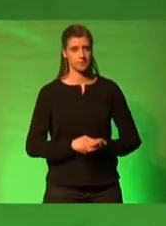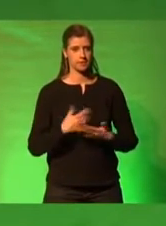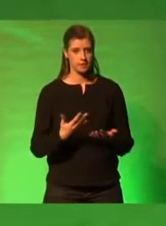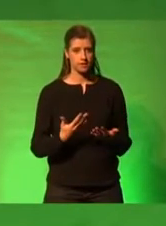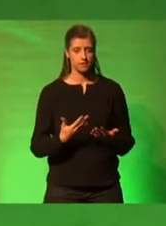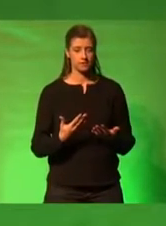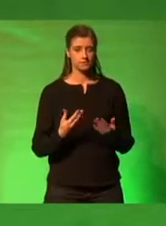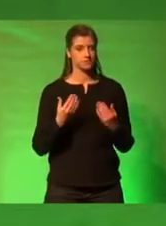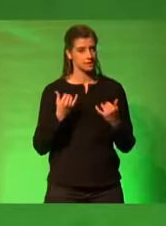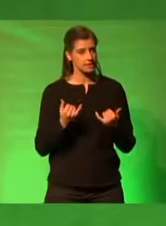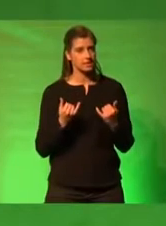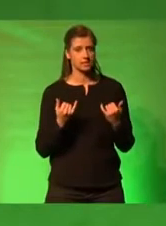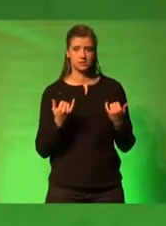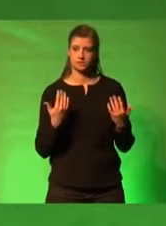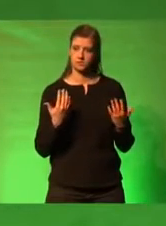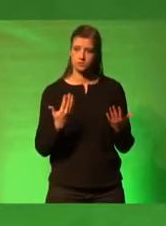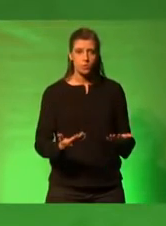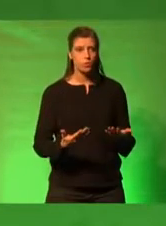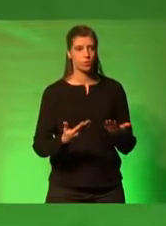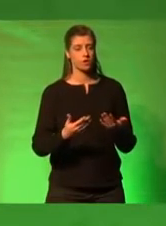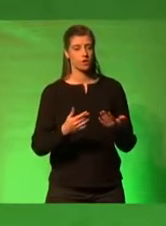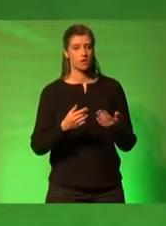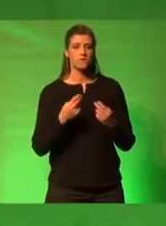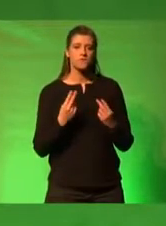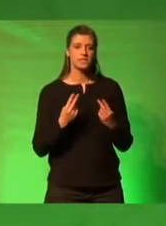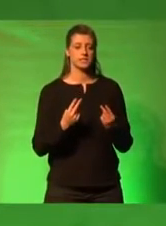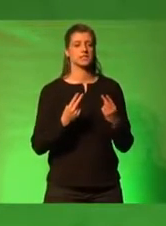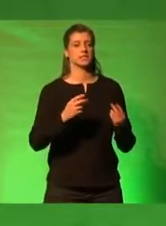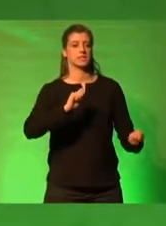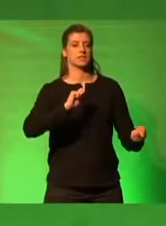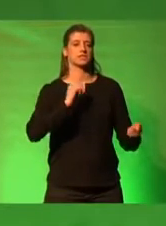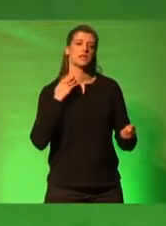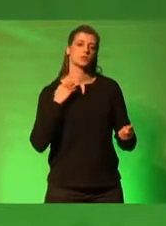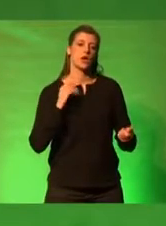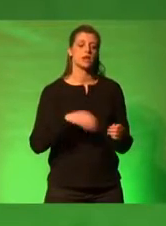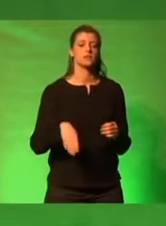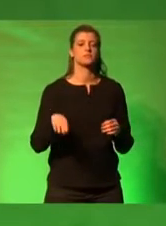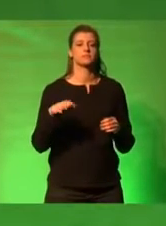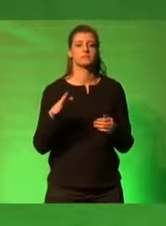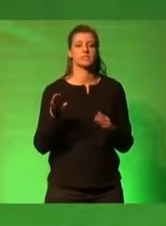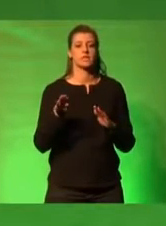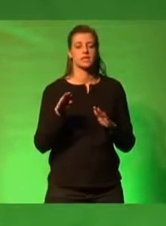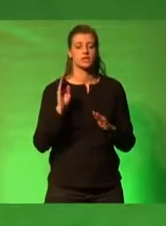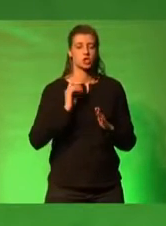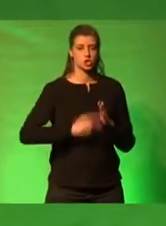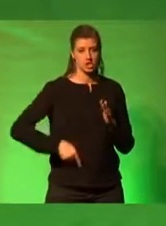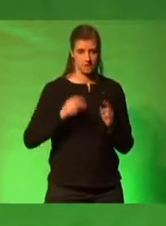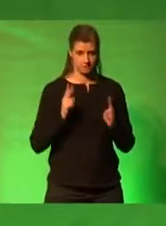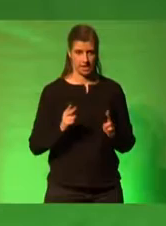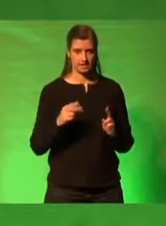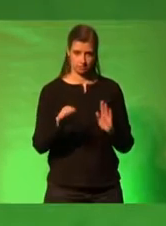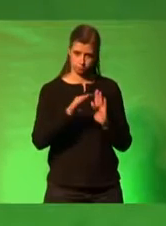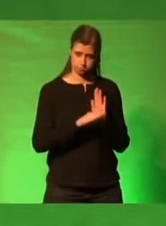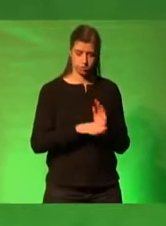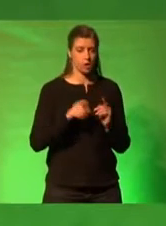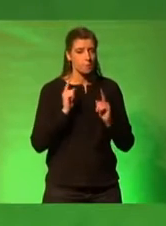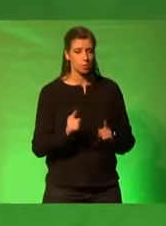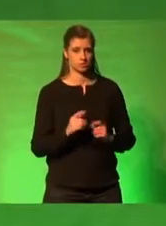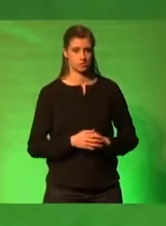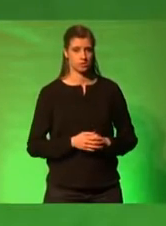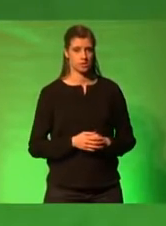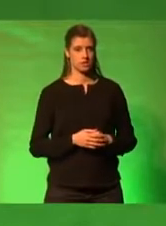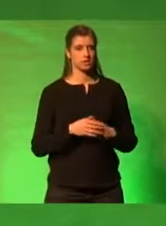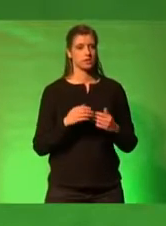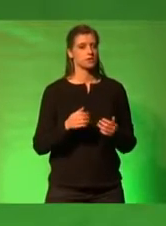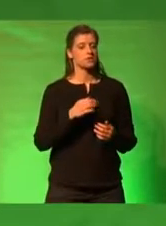erleben, gerade jetzt ist die Reform des Sexualstrafrechts eine wichtige Botschaft. Denn Sexismus, Antifeminismus